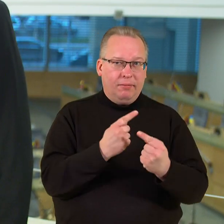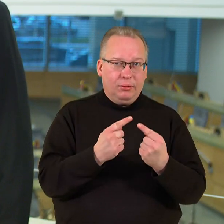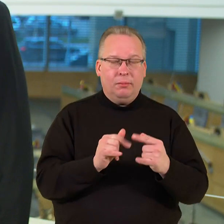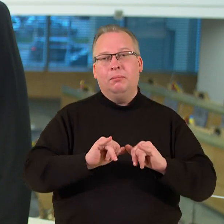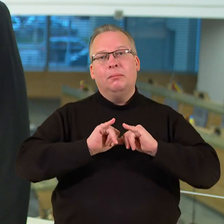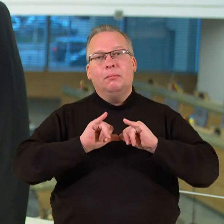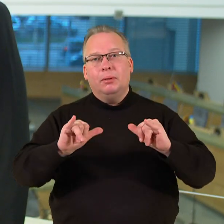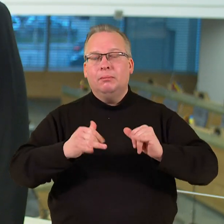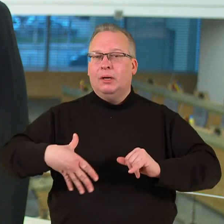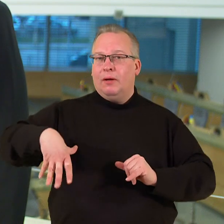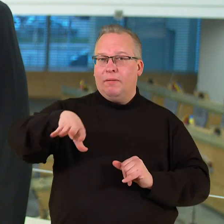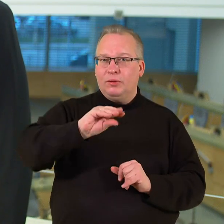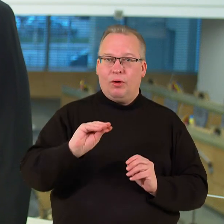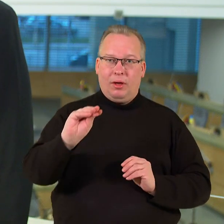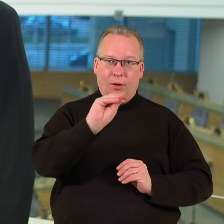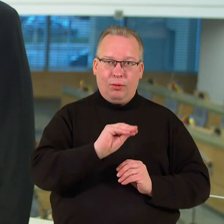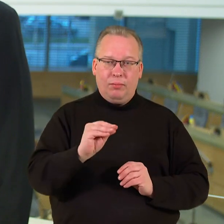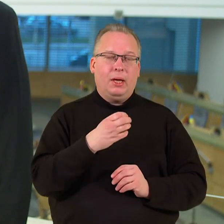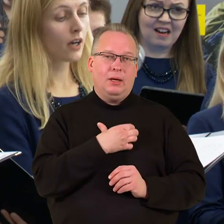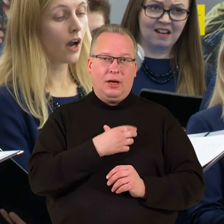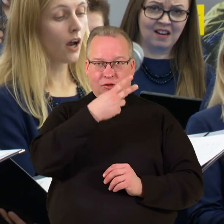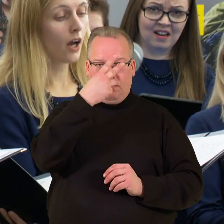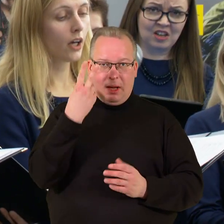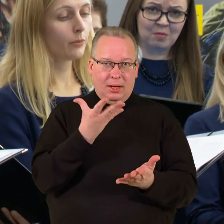paveldui paplitima visame žemynė bi reikšme Lietuvai.